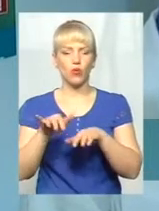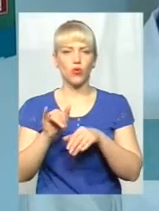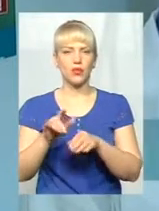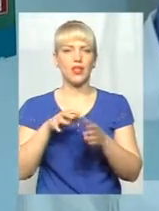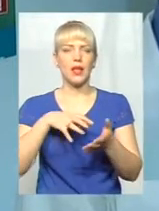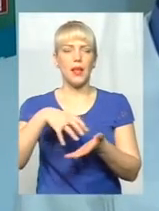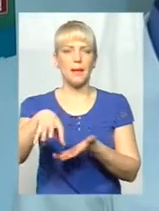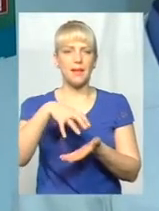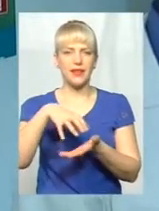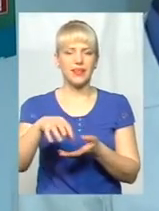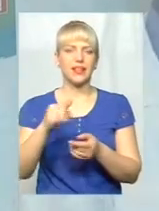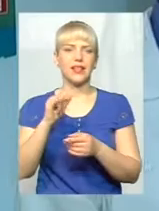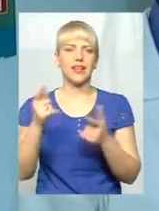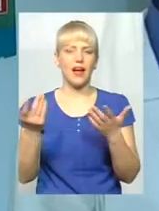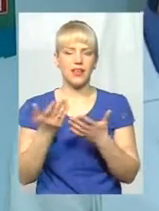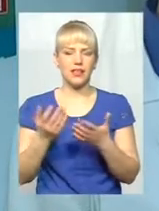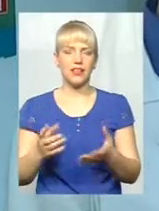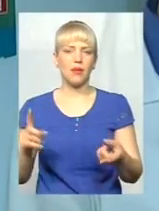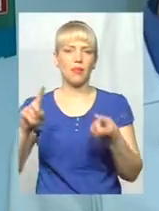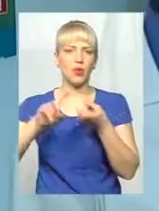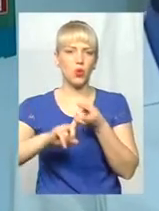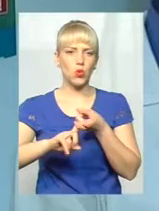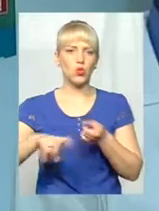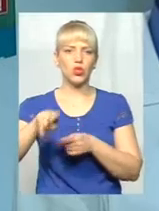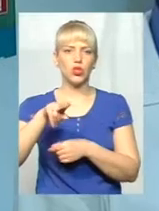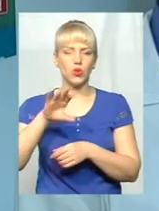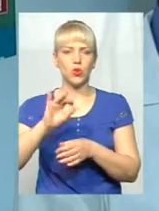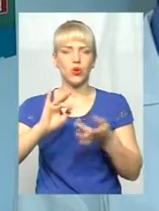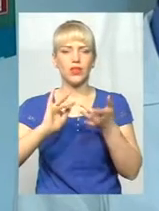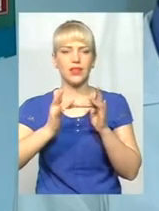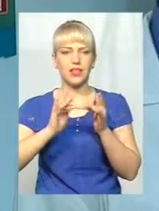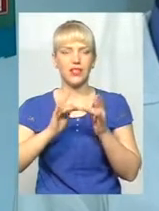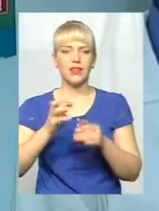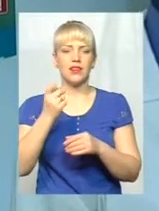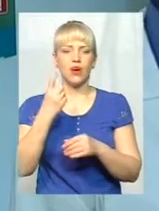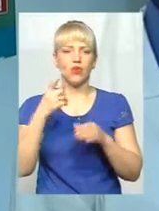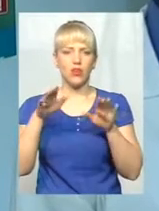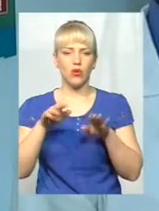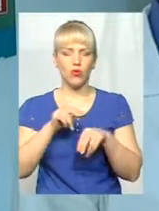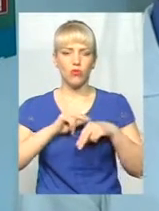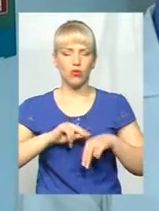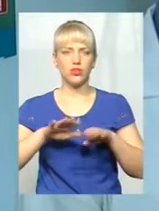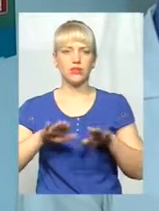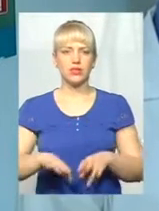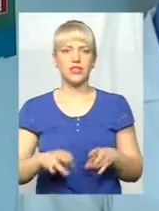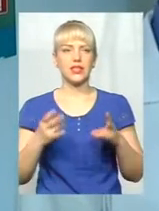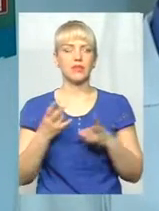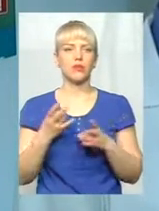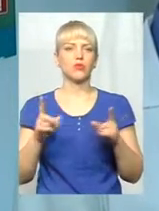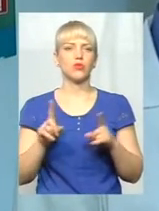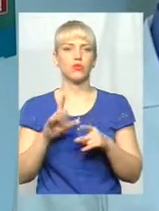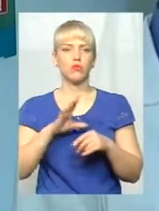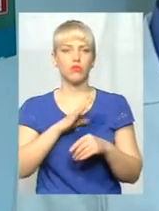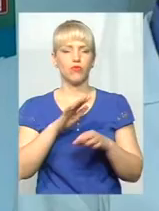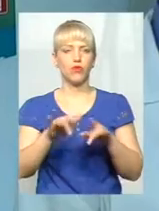які підключені до інтернету. На одне робоче місце, тобто на один кабінет, потрібно, щоб був комп